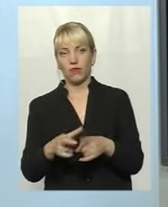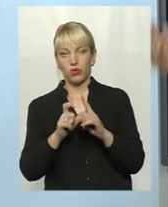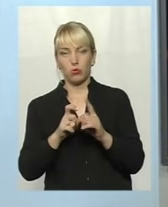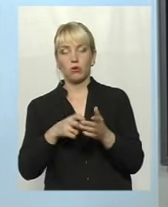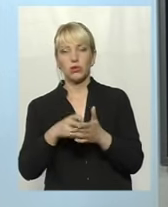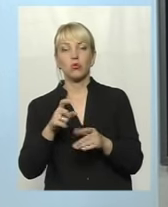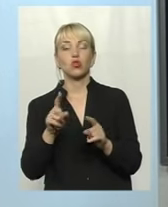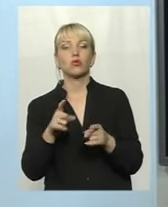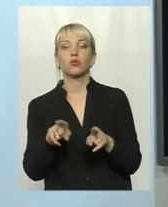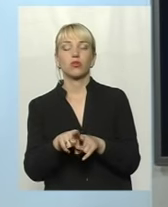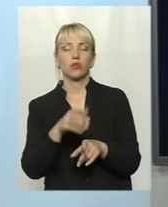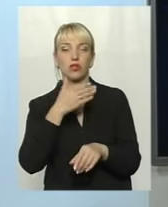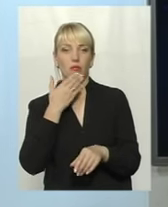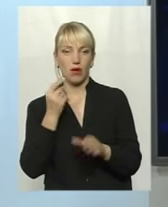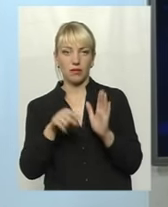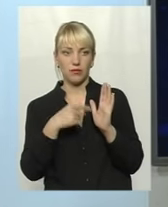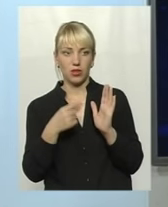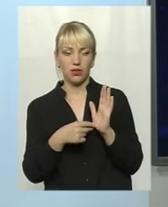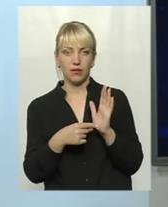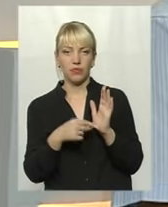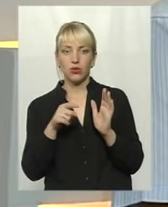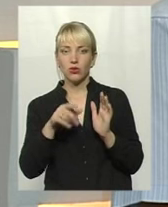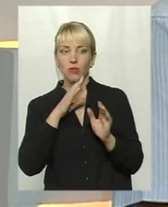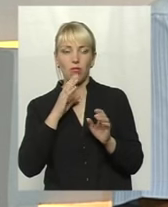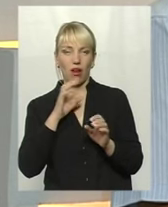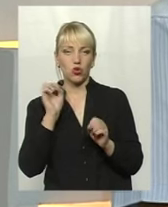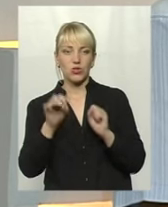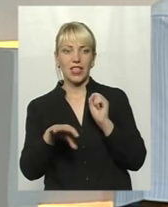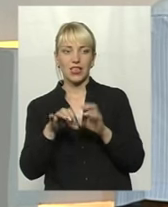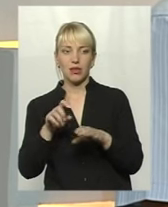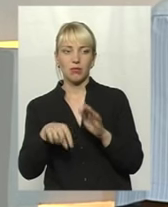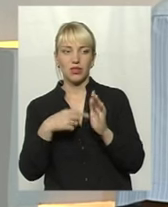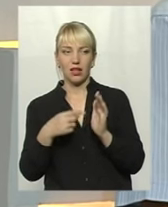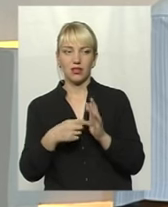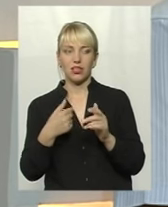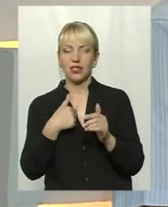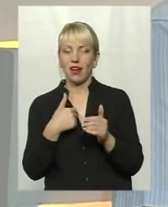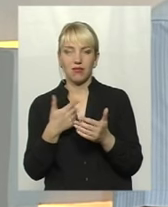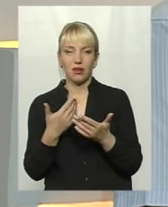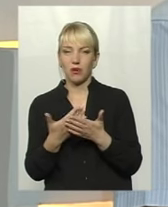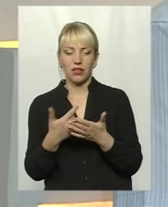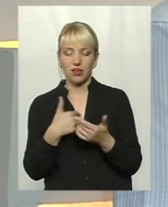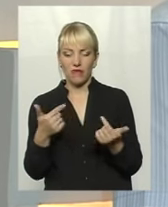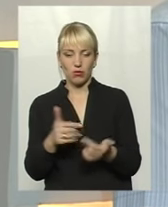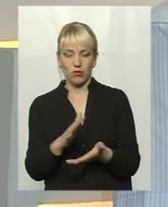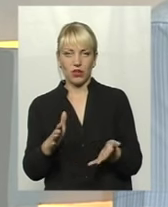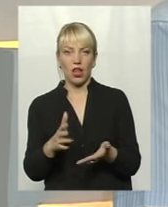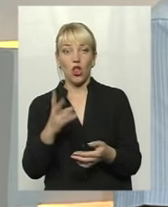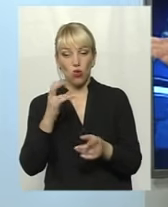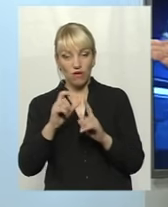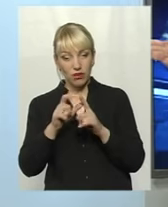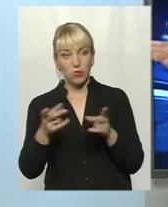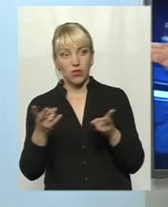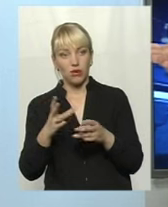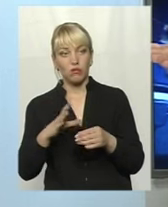бути. Чому цього не відбувається? Тут стільки таких питань закиданих, що є взагалі не компетенція моєю розробляти. Разом з тим, відповідь ви могли